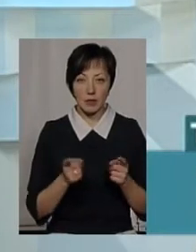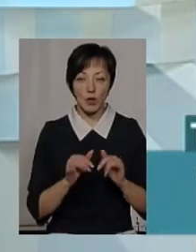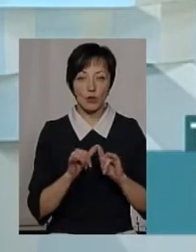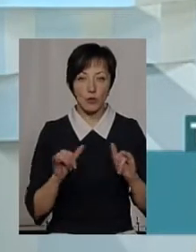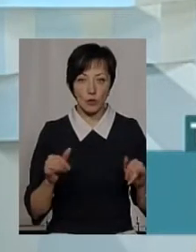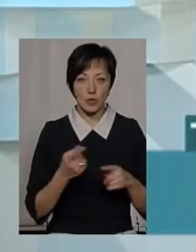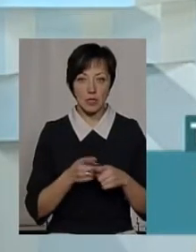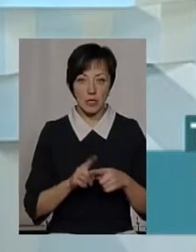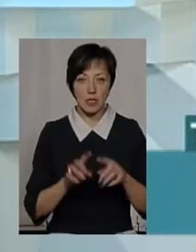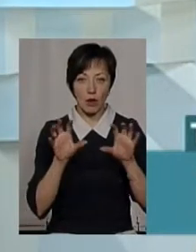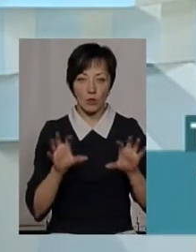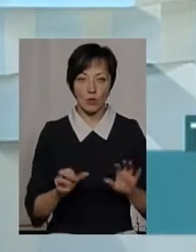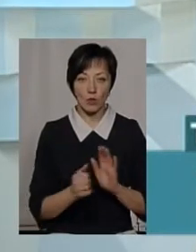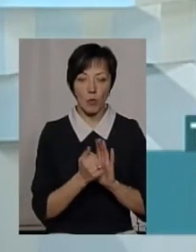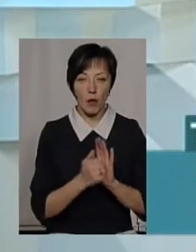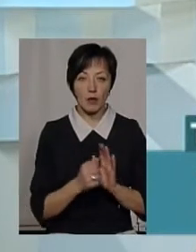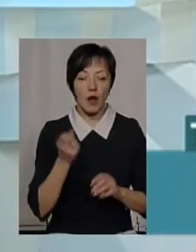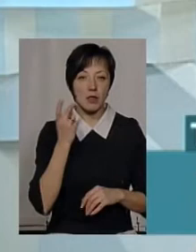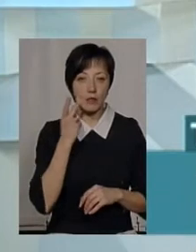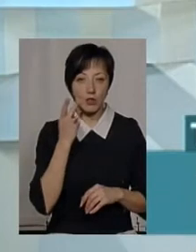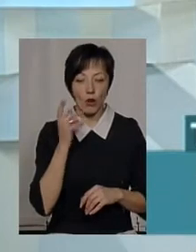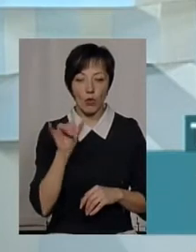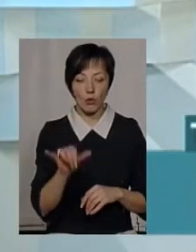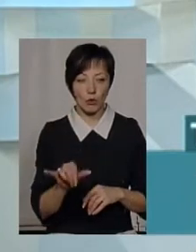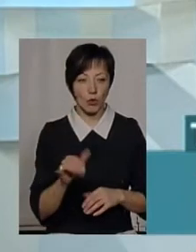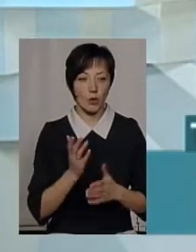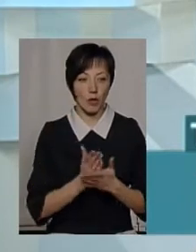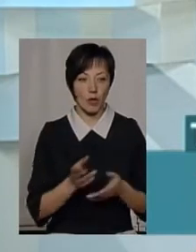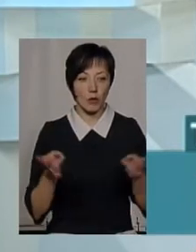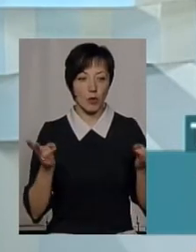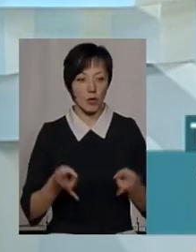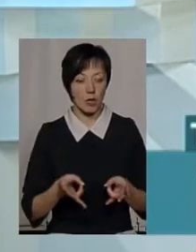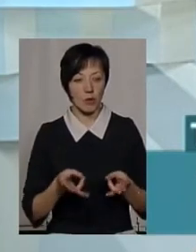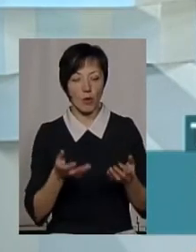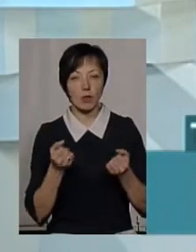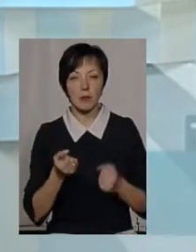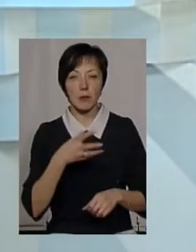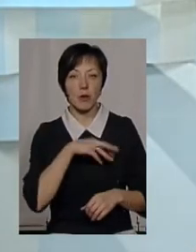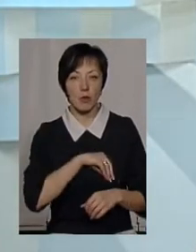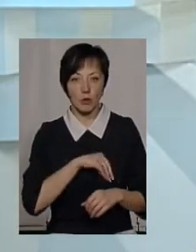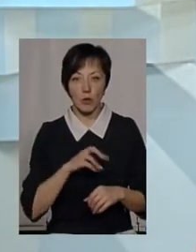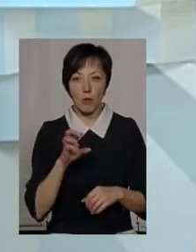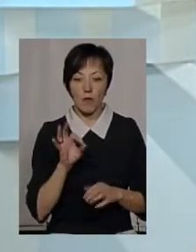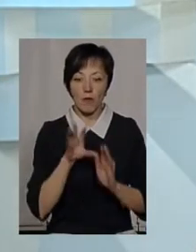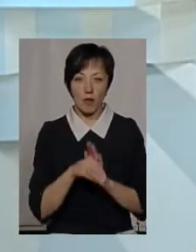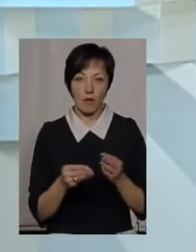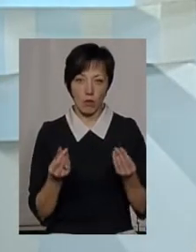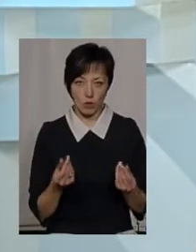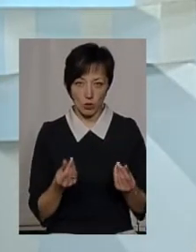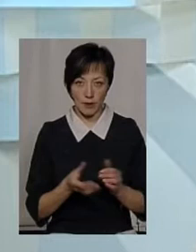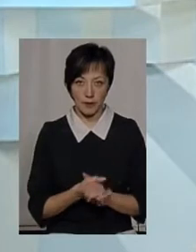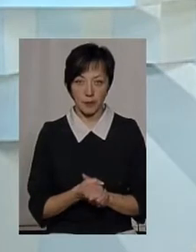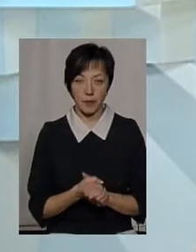розпространяються законодавчі акти, але, зазвичай, в нього є потреба отримати прибуток, тому що він вклав туди кошти.